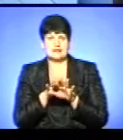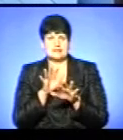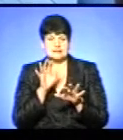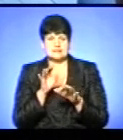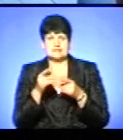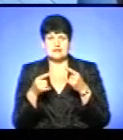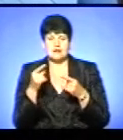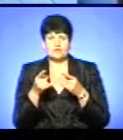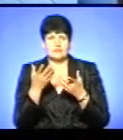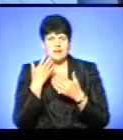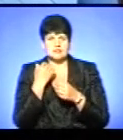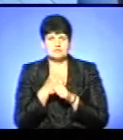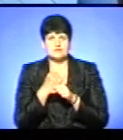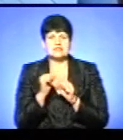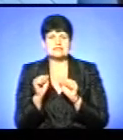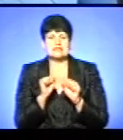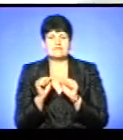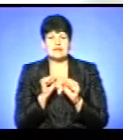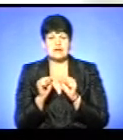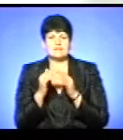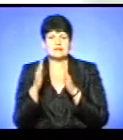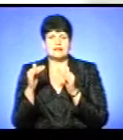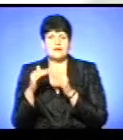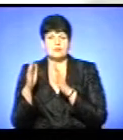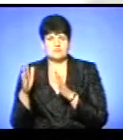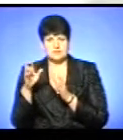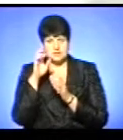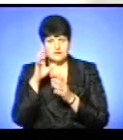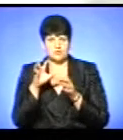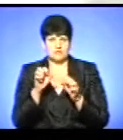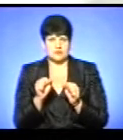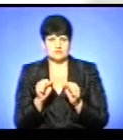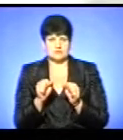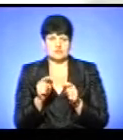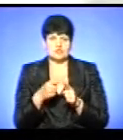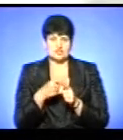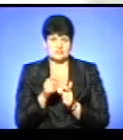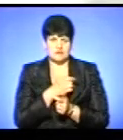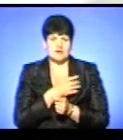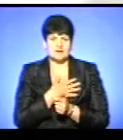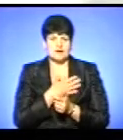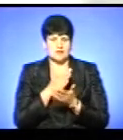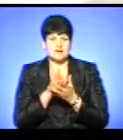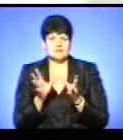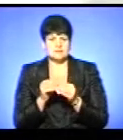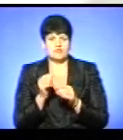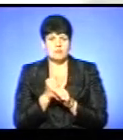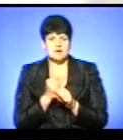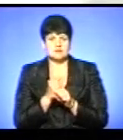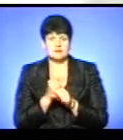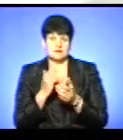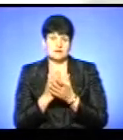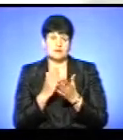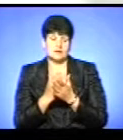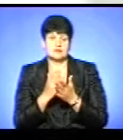Ну, вам легше працювати з керівниками, скажімо, таборів комунальної власності, ніж з приватними. Так. А чи є співпраця з приватними? Звичайно,